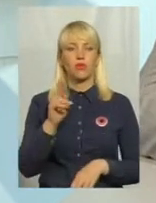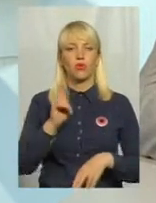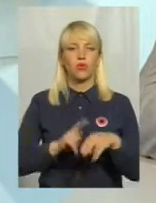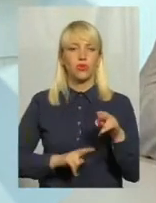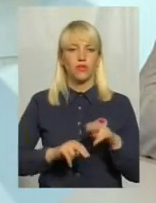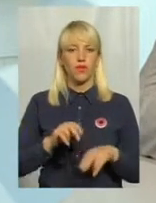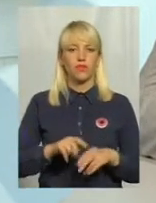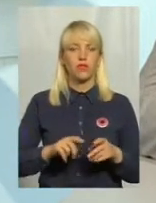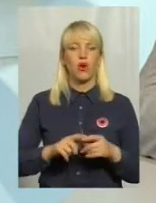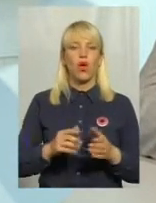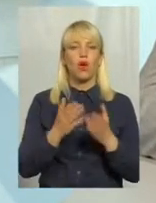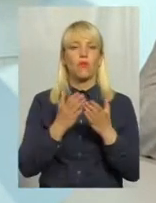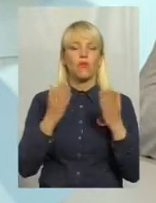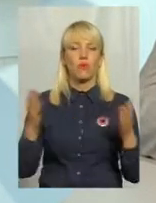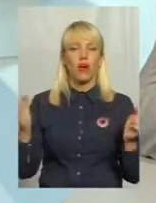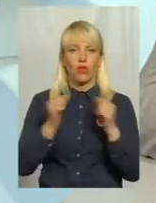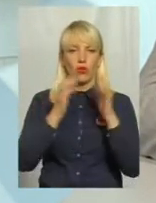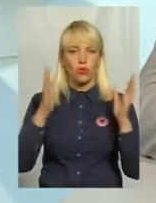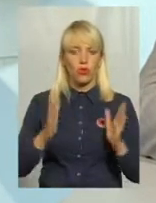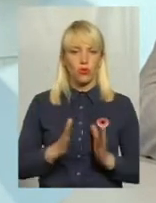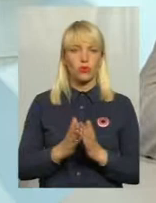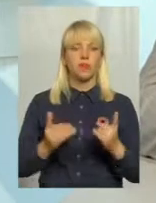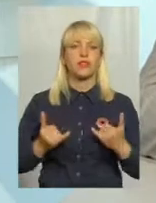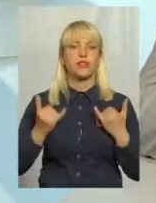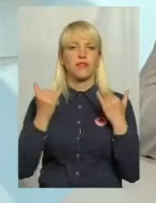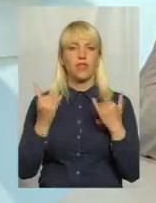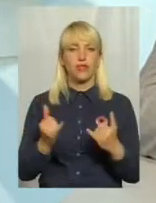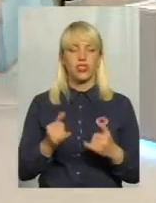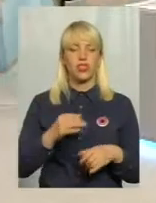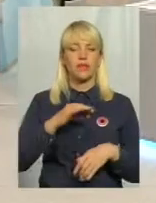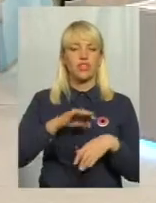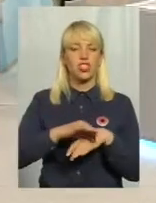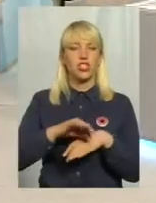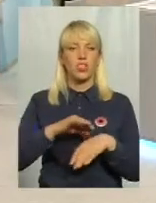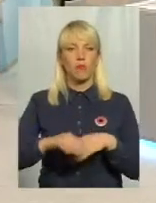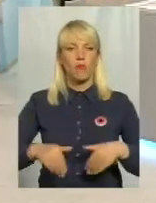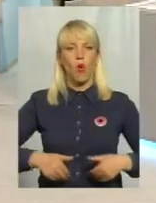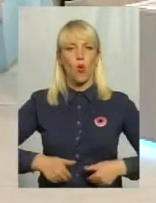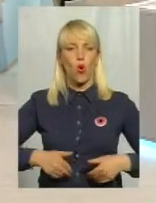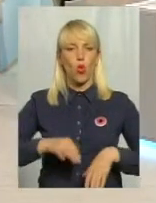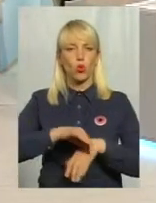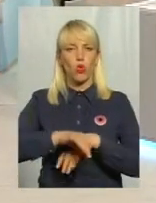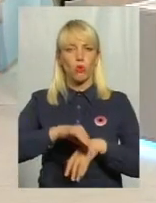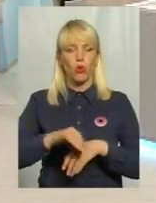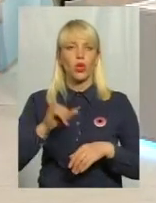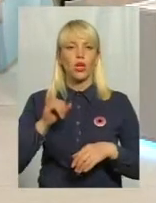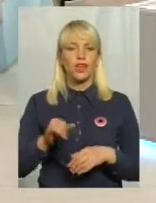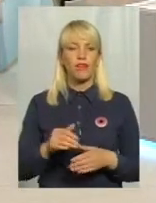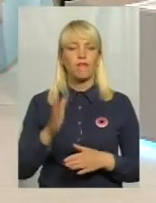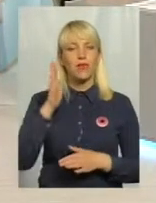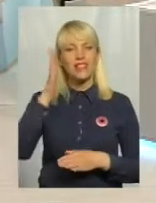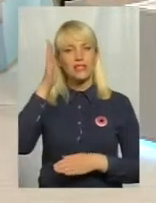меморіального комплексу, присвяченого жертвам Голодомору 1932-1933 років. І, можливо, в перспективі ми